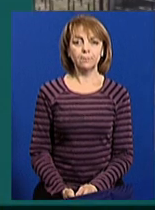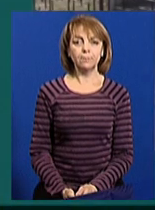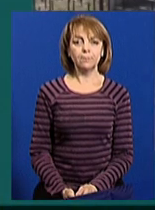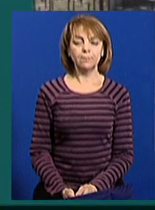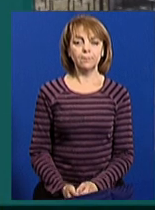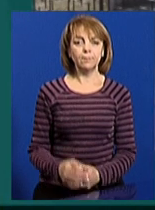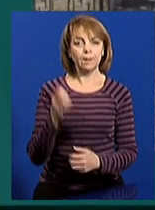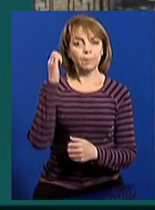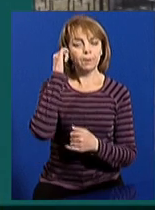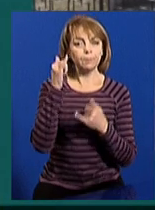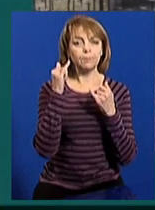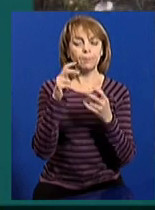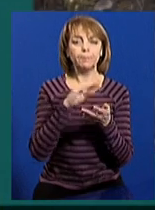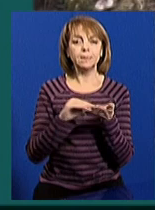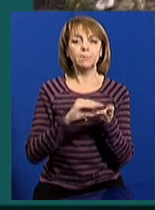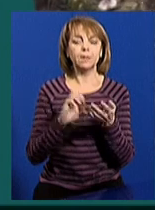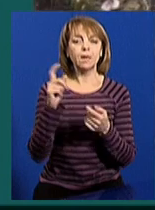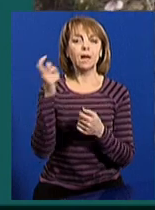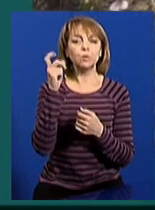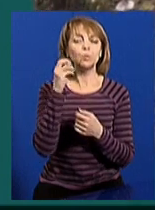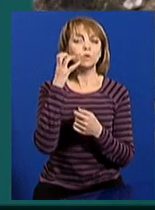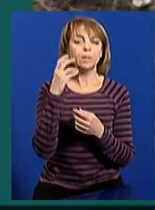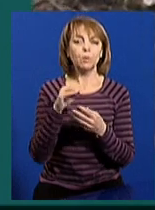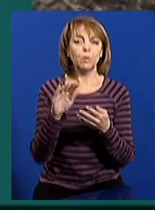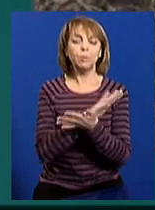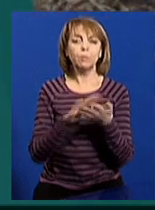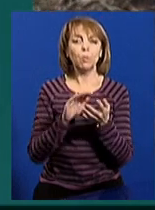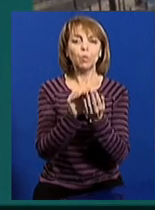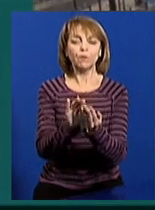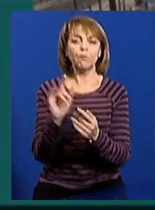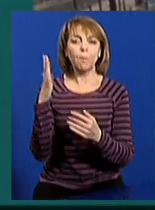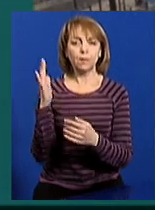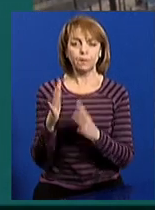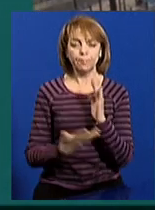Пам'яті письменників. Як харківські музейники прибирають могили у парку?